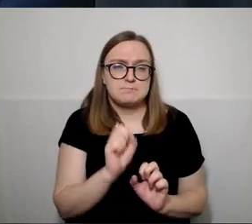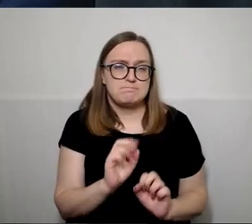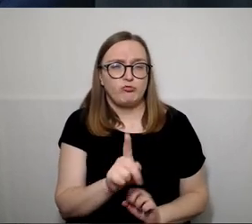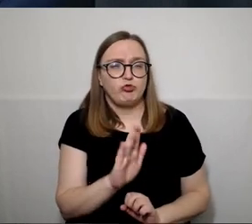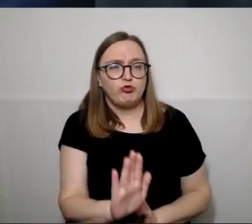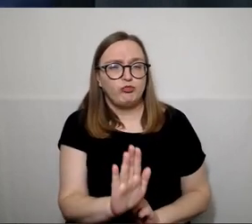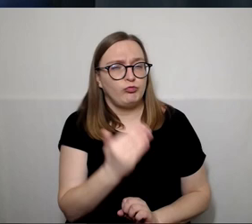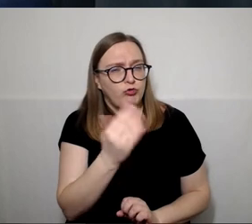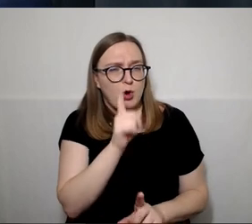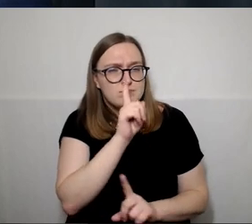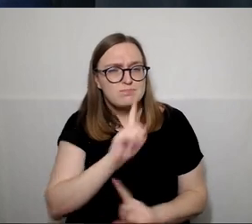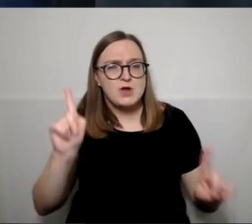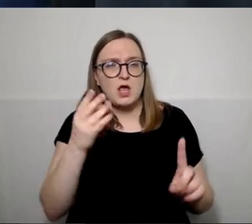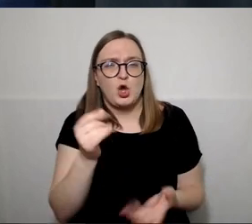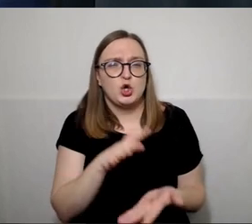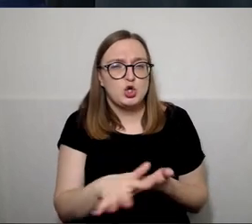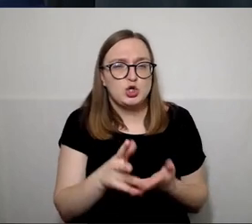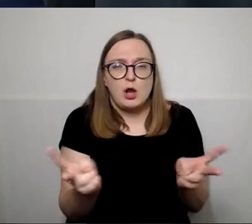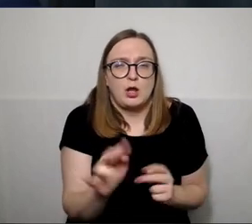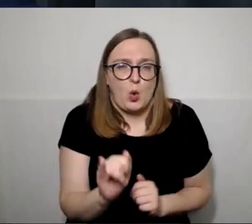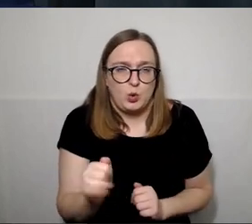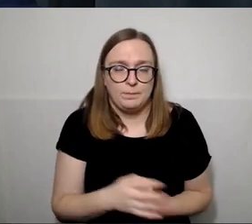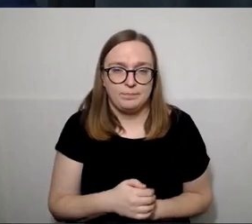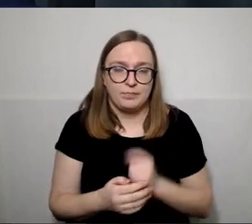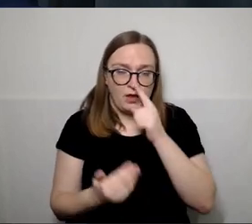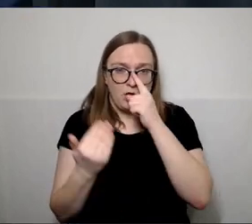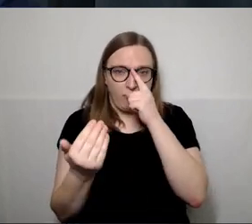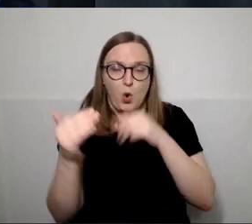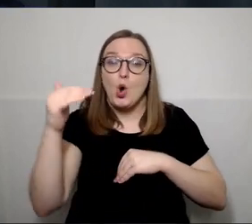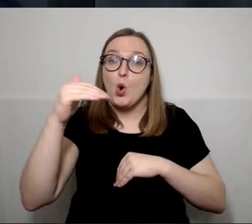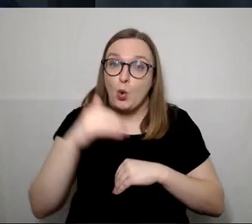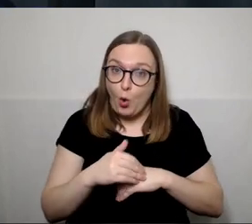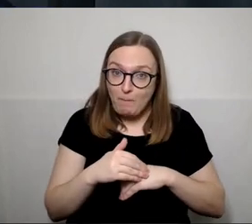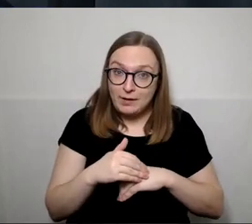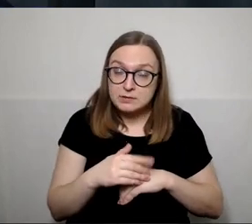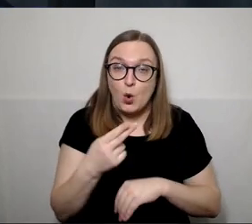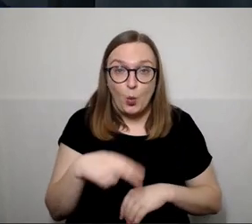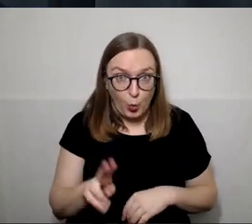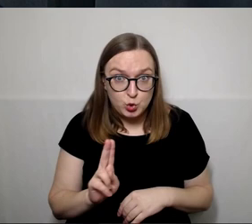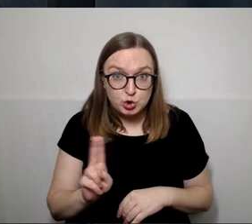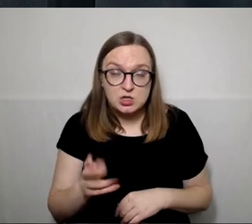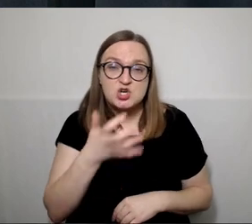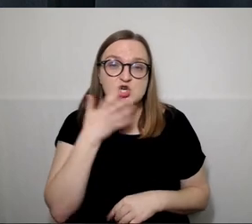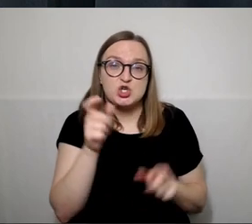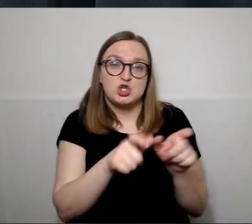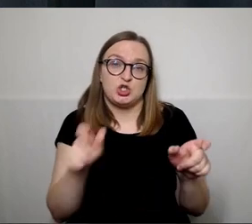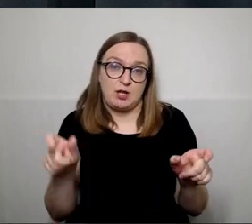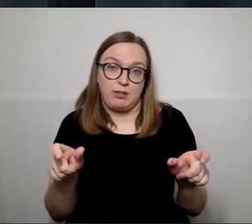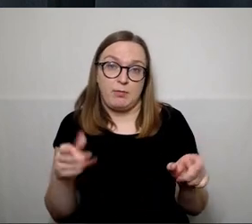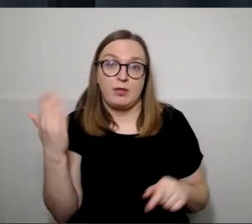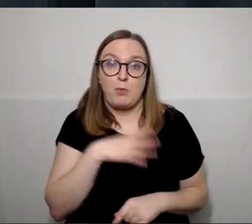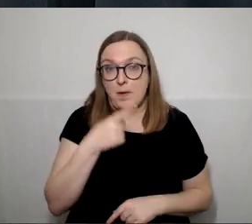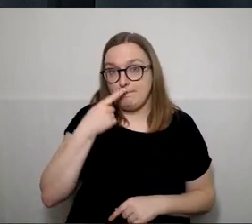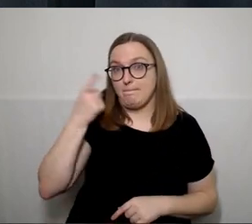išlaidos, tai kompensacija už šildymą. Jeigu būdavo pernai